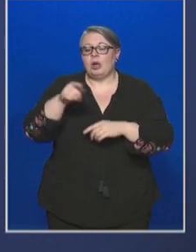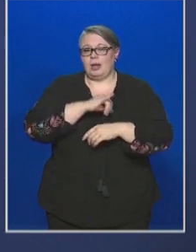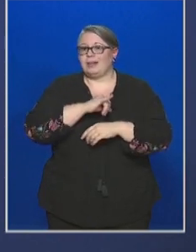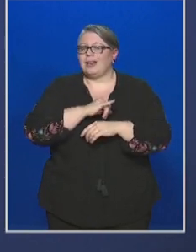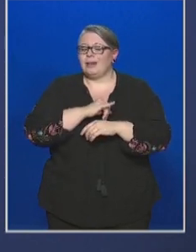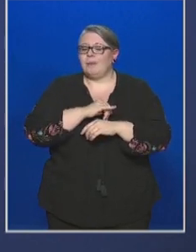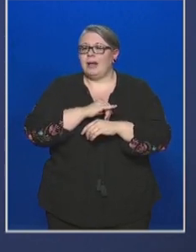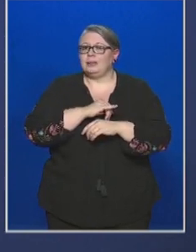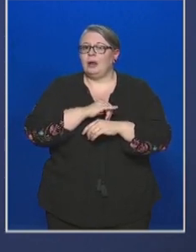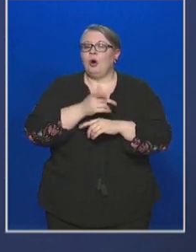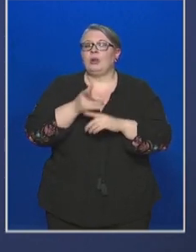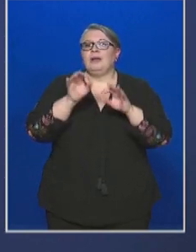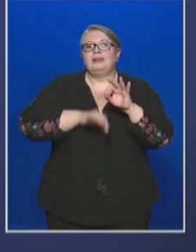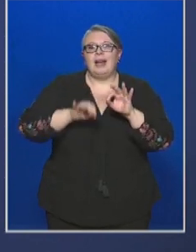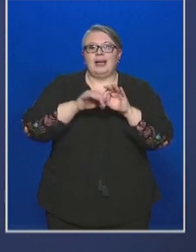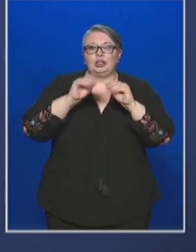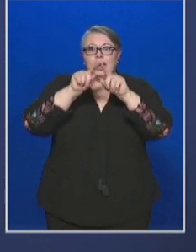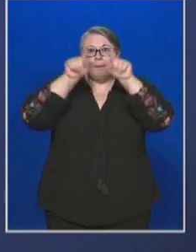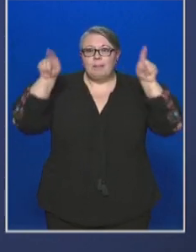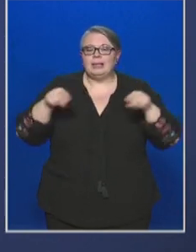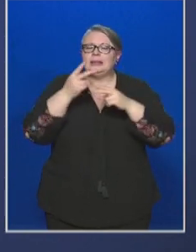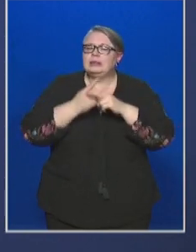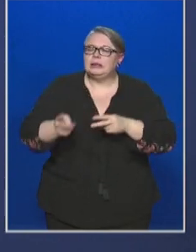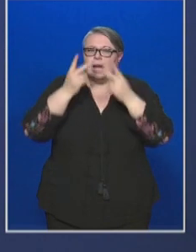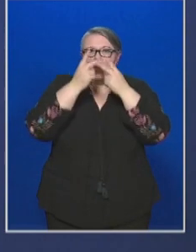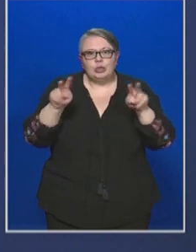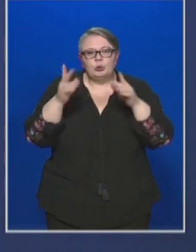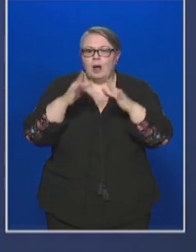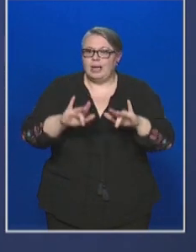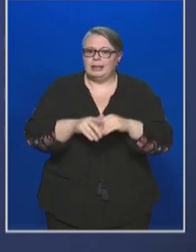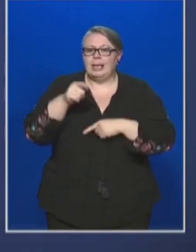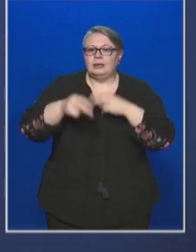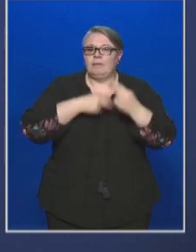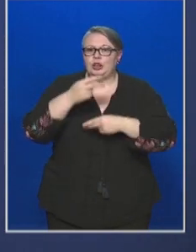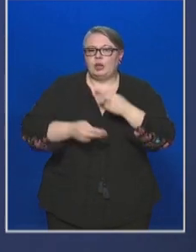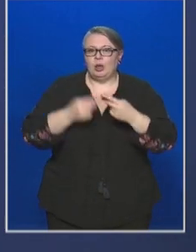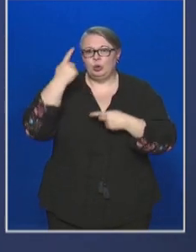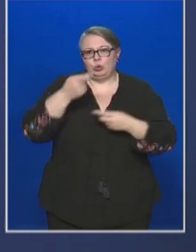érdekében, hogy teljes képet tisztán lássuk, és ezt a vizsgálatot le tudjuk zárni.